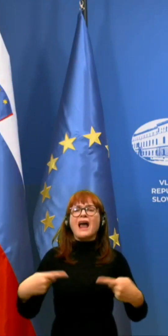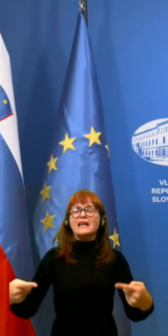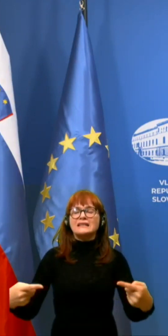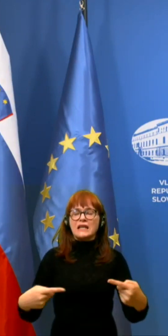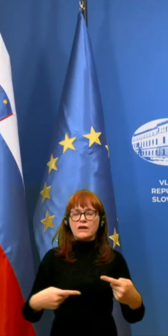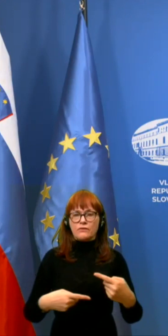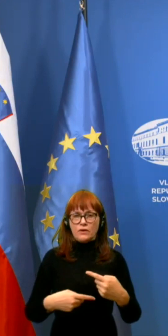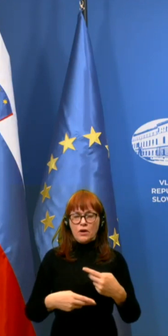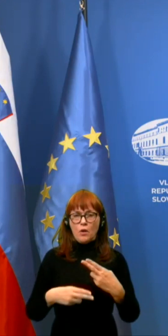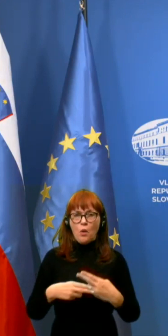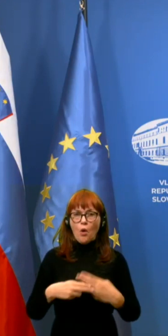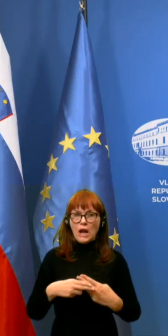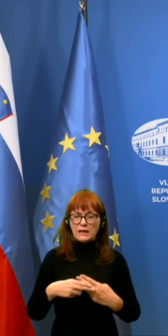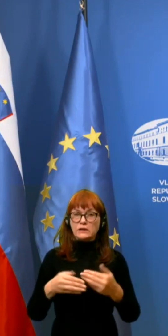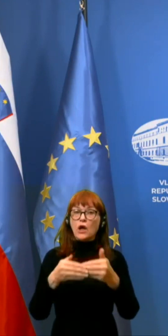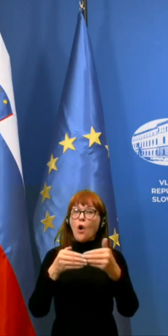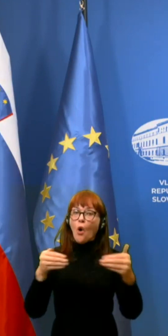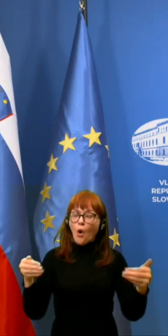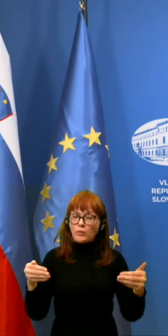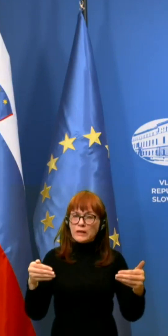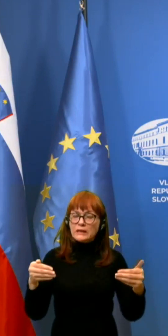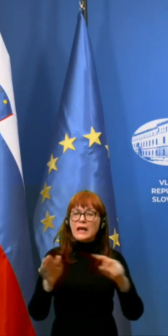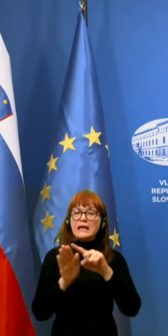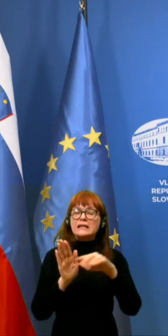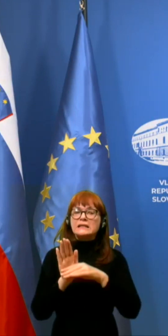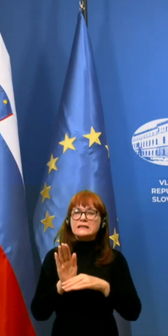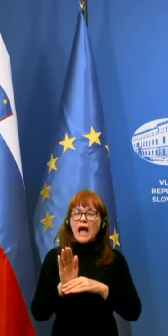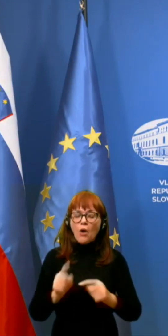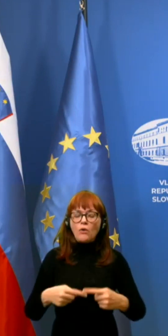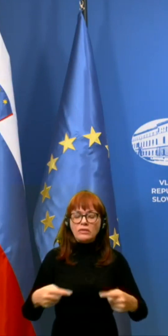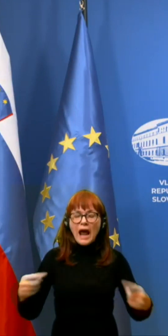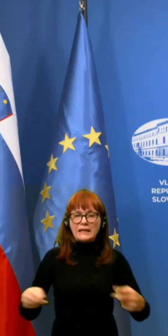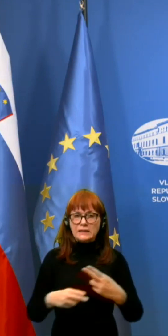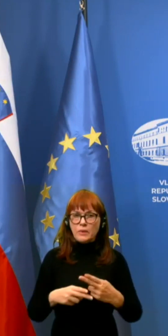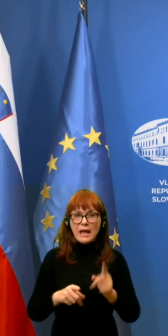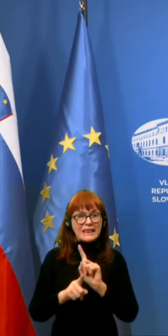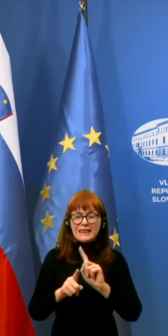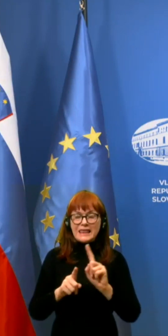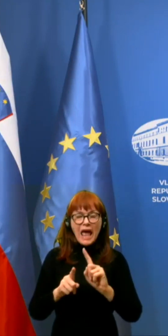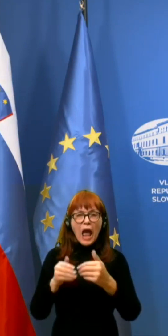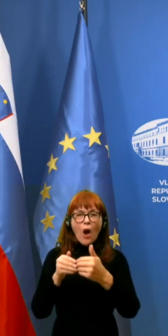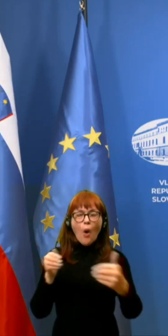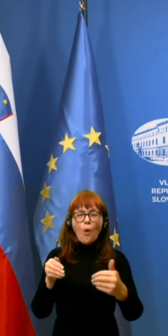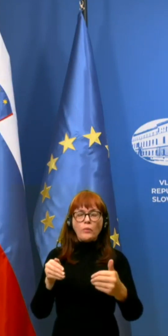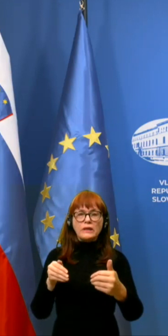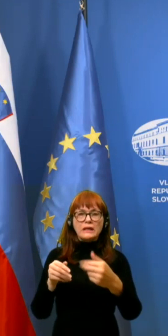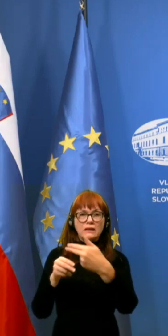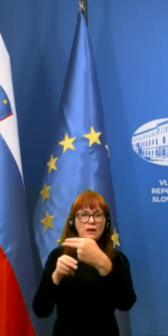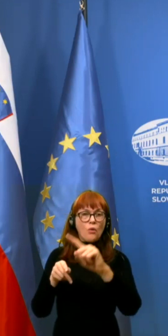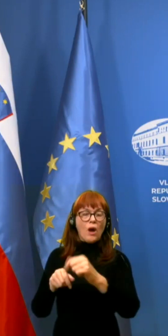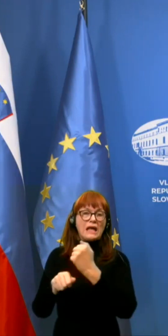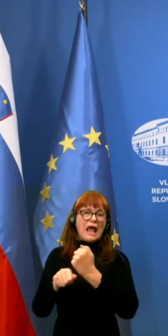omenjitev na podlagi zakona o nalazljivih boleznih, ne za omenjitev iz naslova delovanja policije.